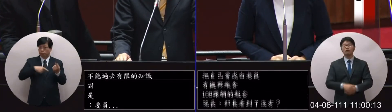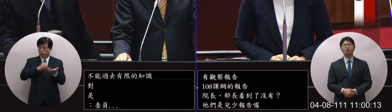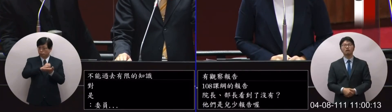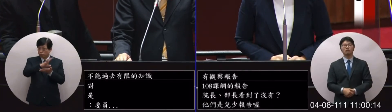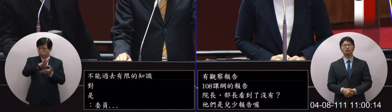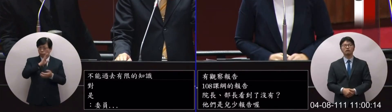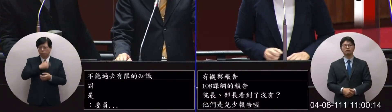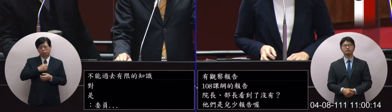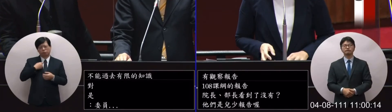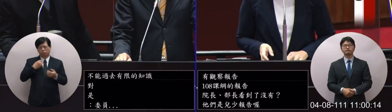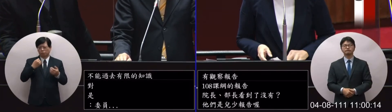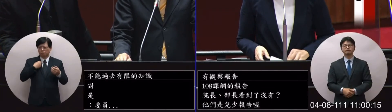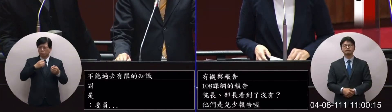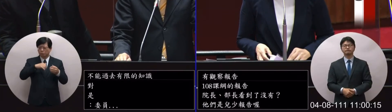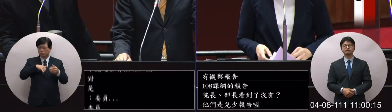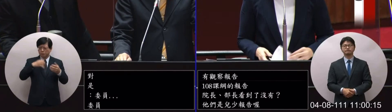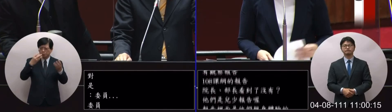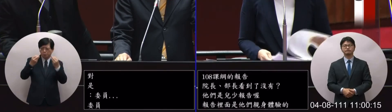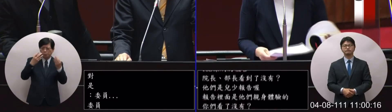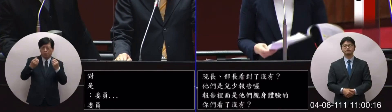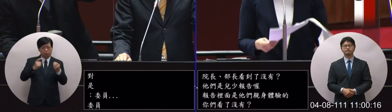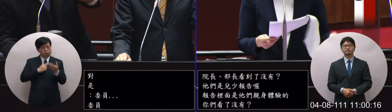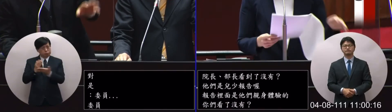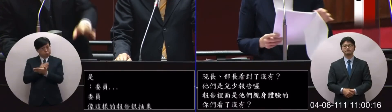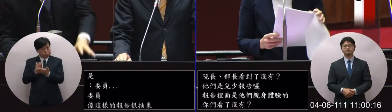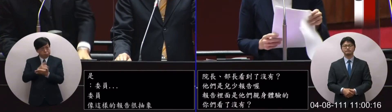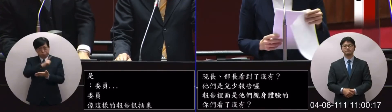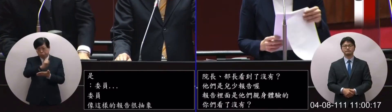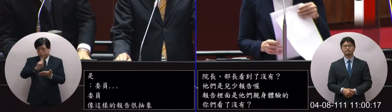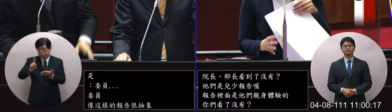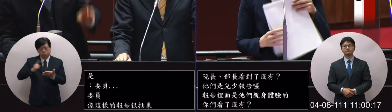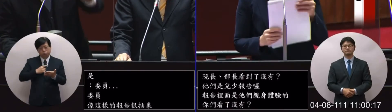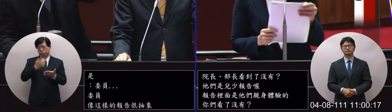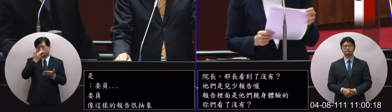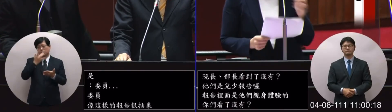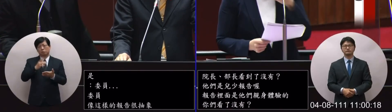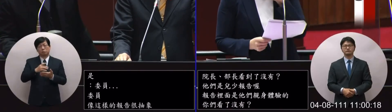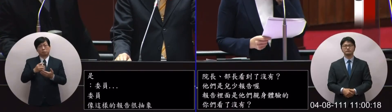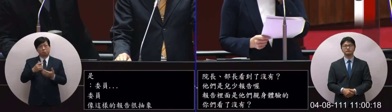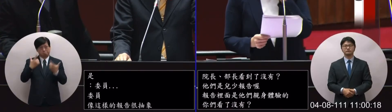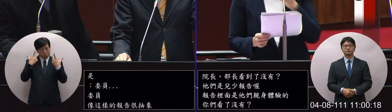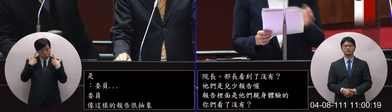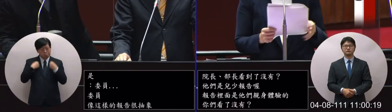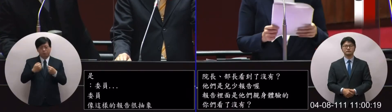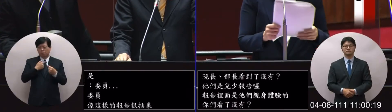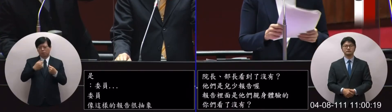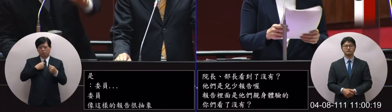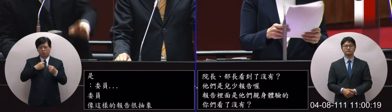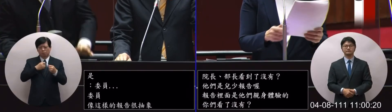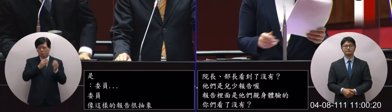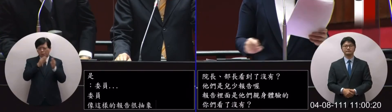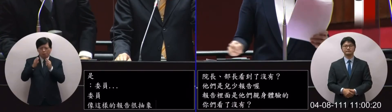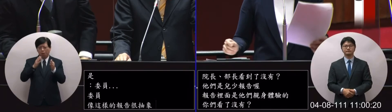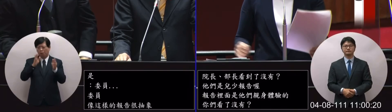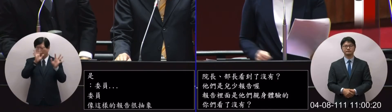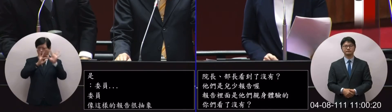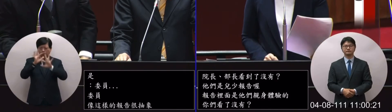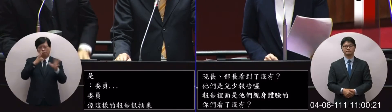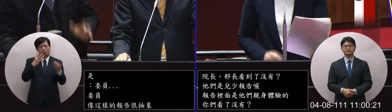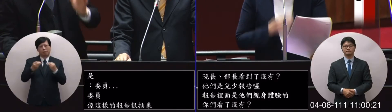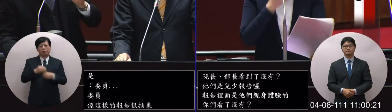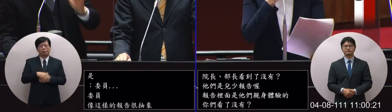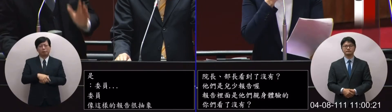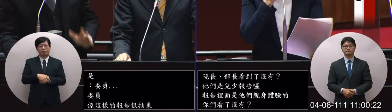報告很抽象不知道他在評論的是哪一個點因為非常的抽象也非常的模糊